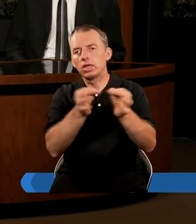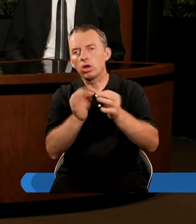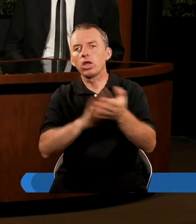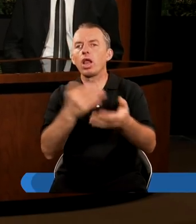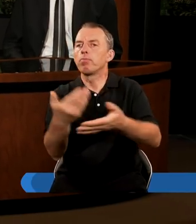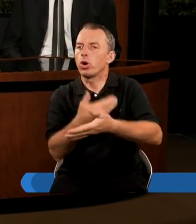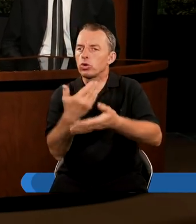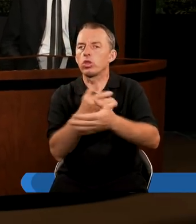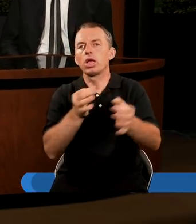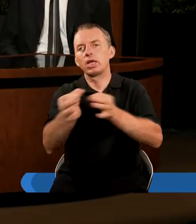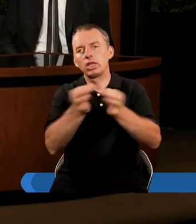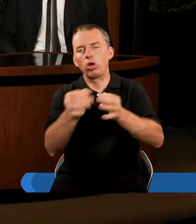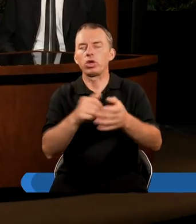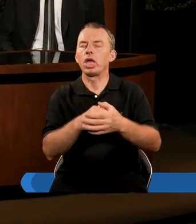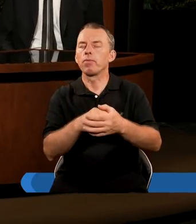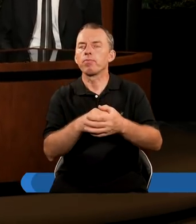historii.